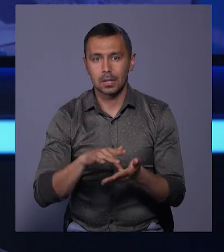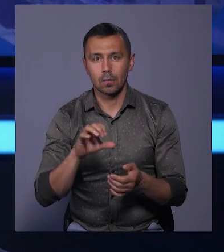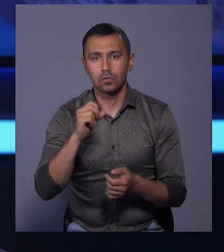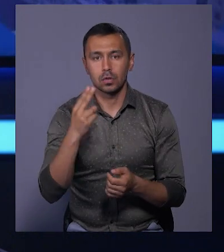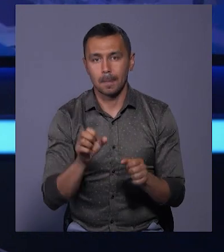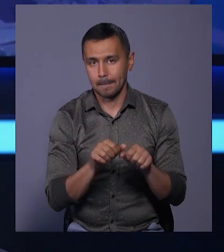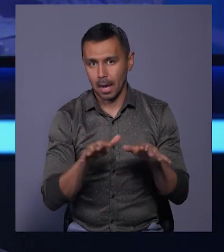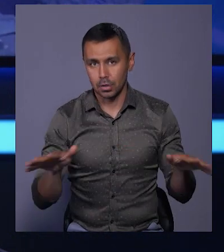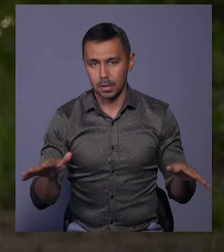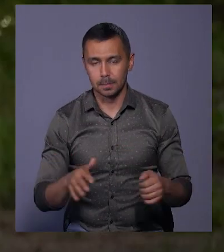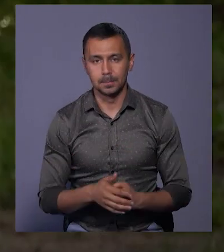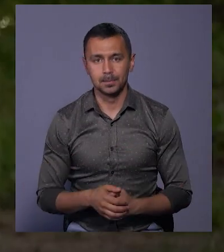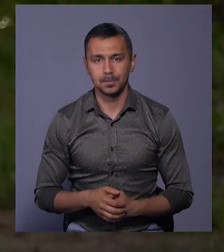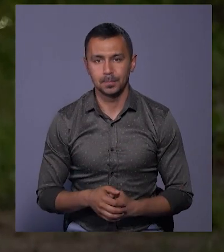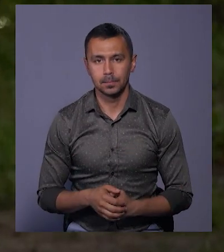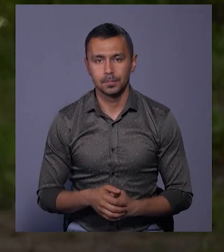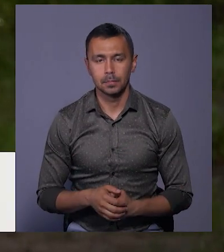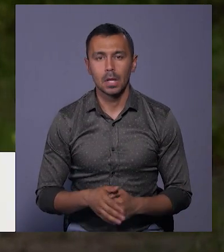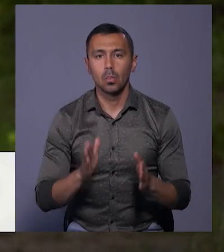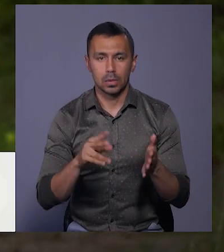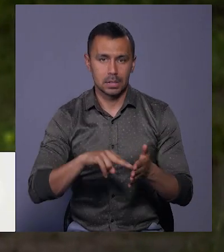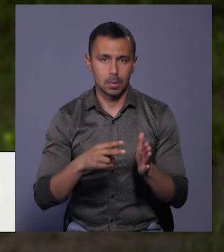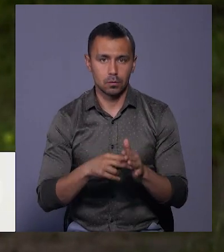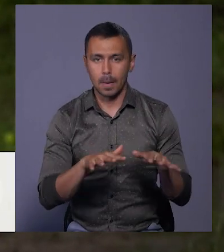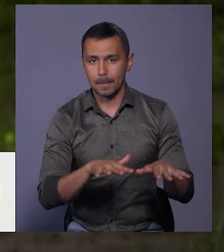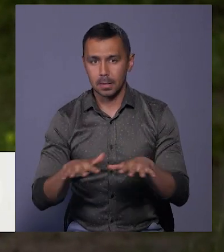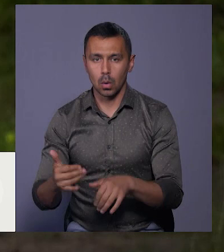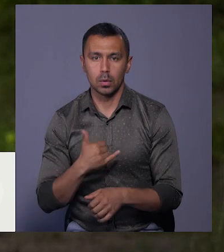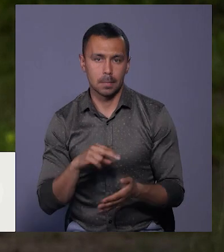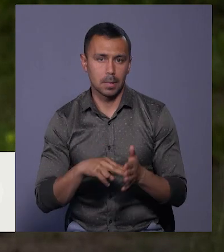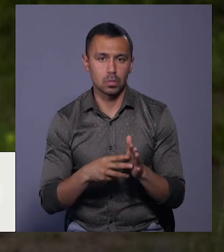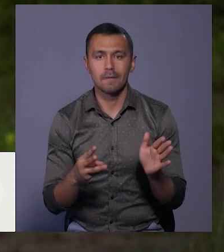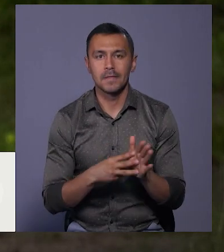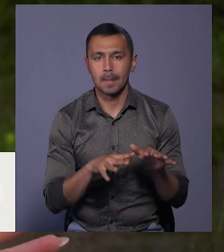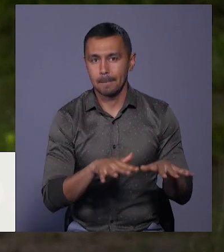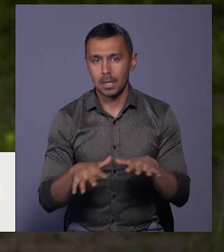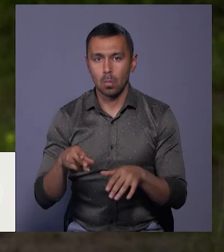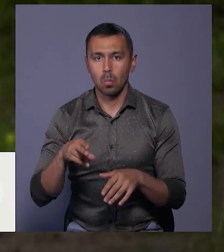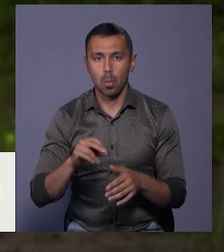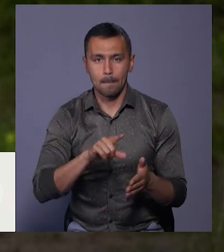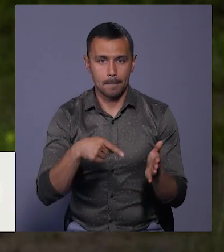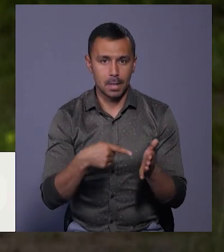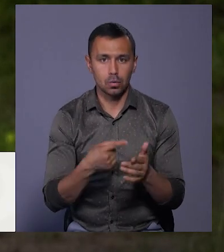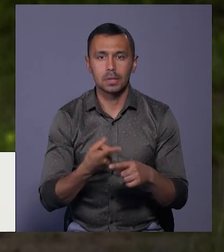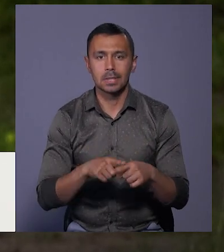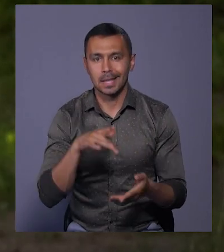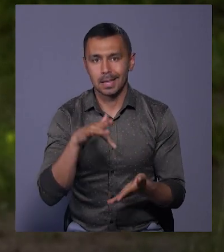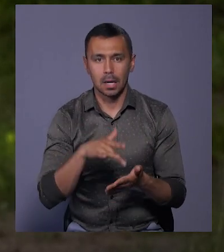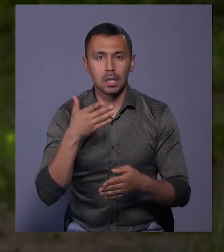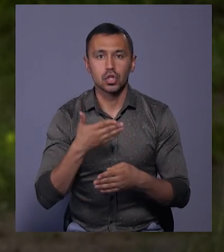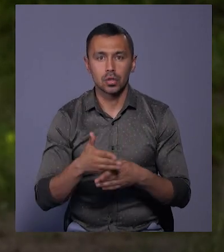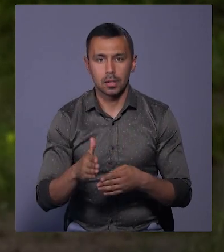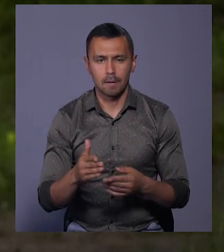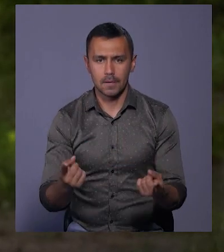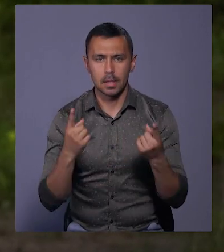соцмережах. Будуть заплановані локації. У нас планується вісім локацій по місту, здебільшого це центральна частина,